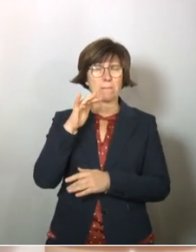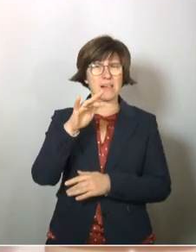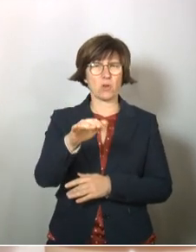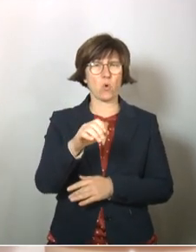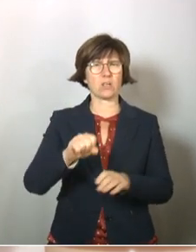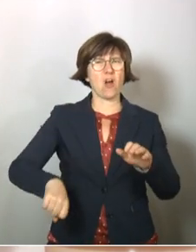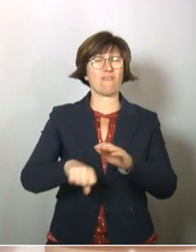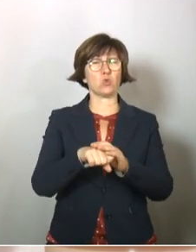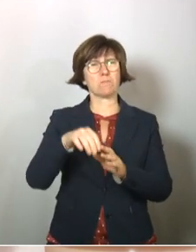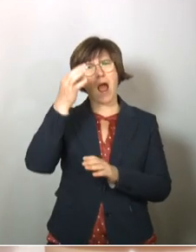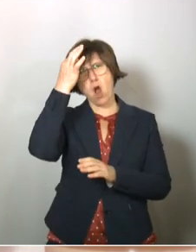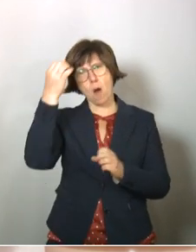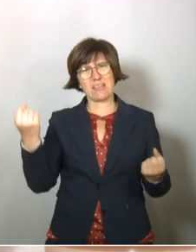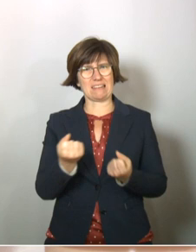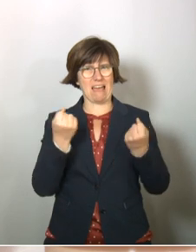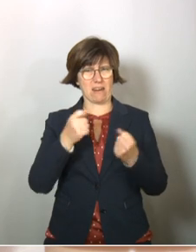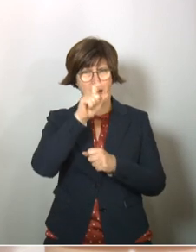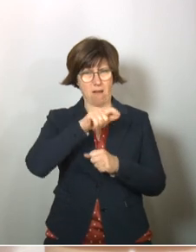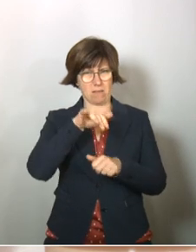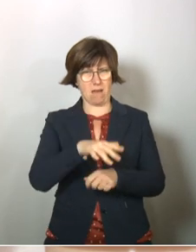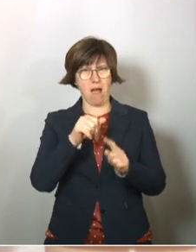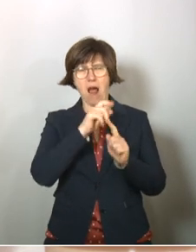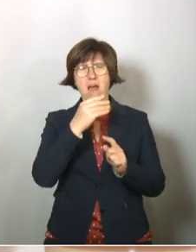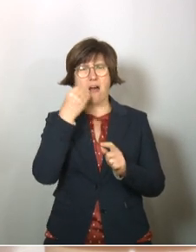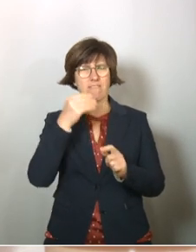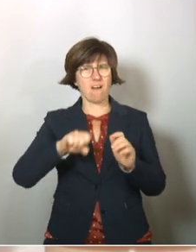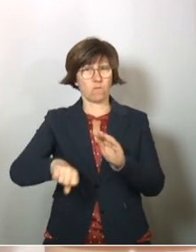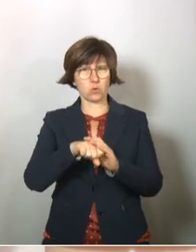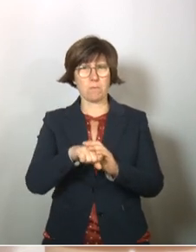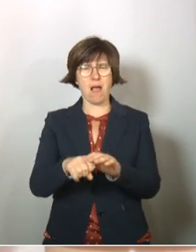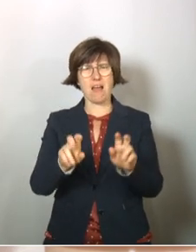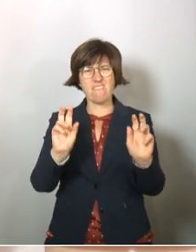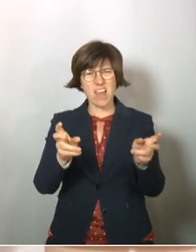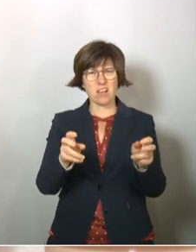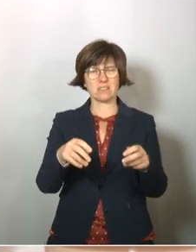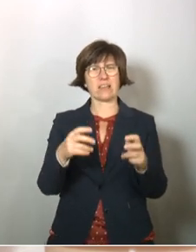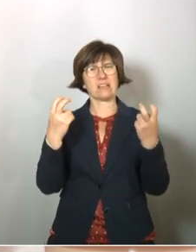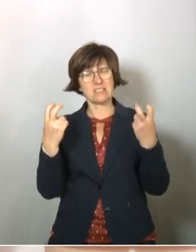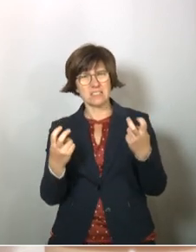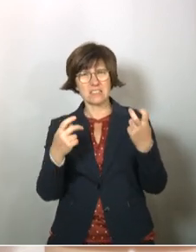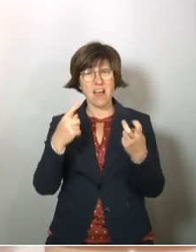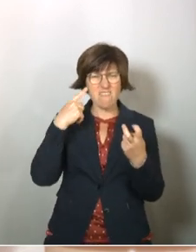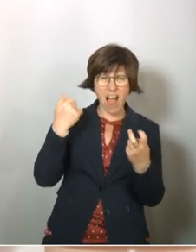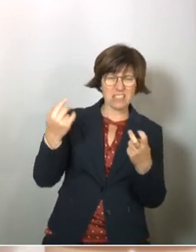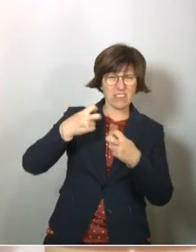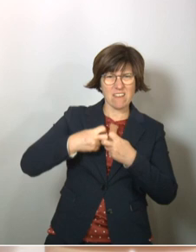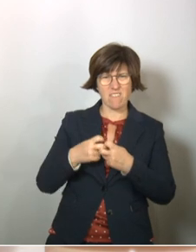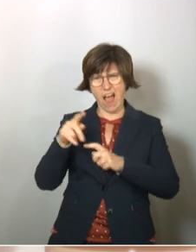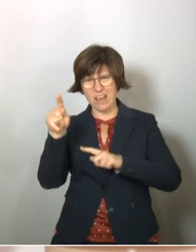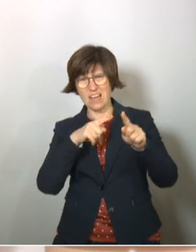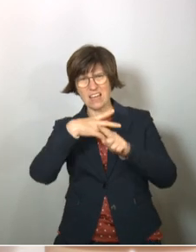Fußball-Hobby-Trainern. Das sind alle, die Fußball lieben, vom Fernseher sitzen und gewusst hätten, wie ihr Verein